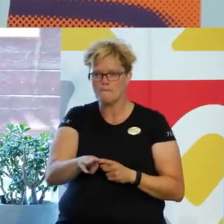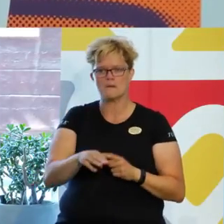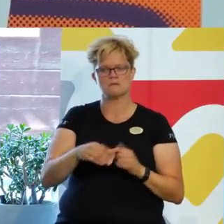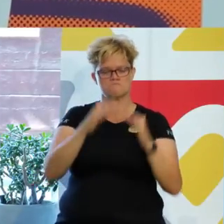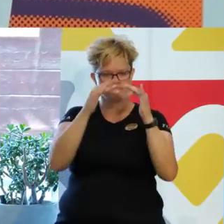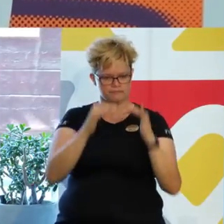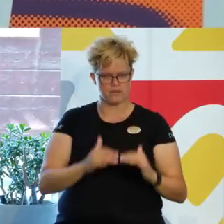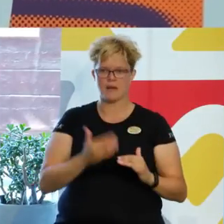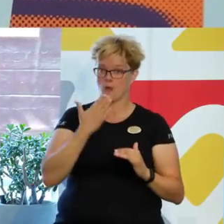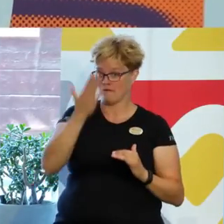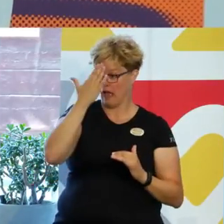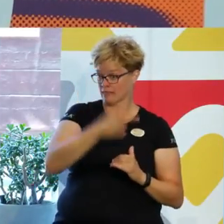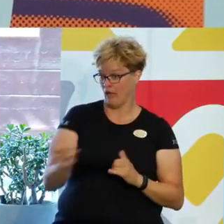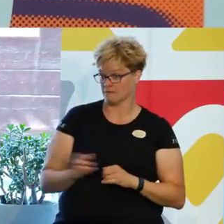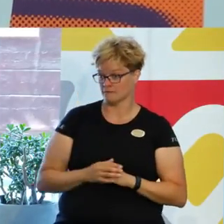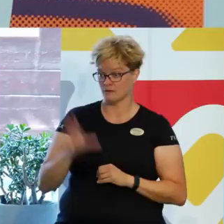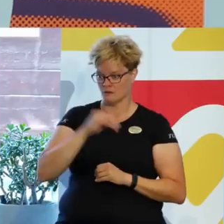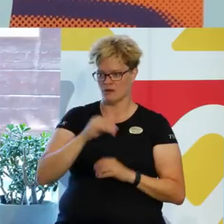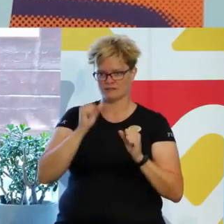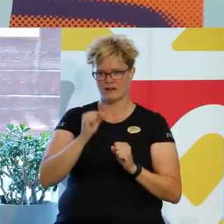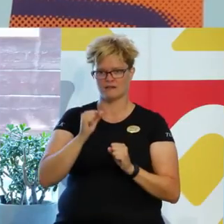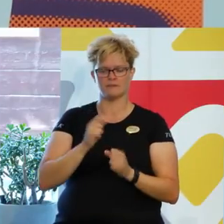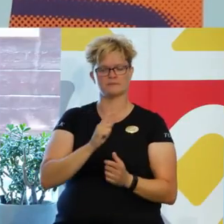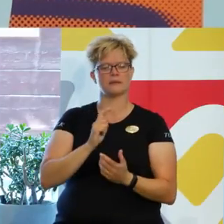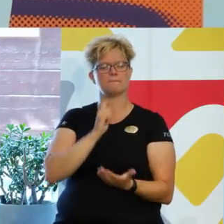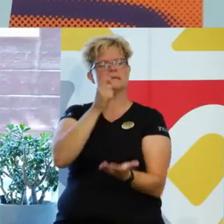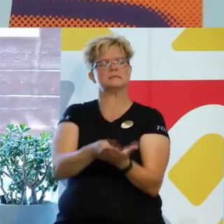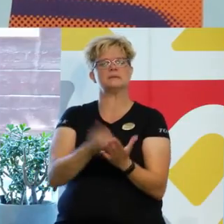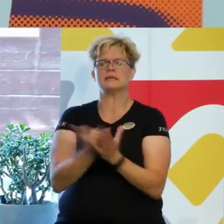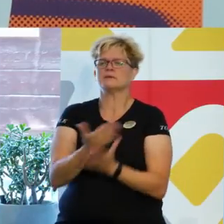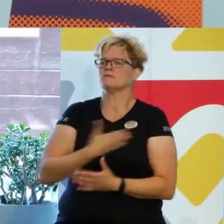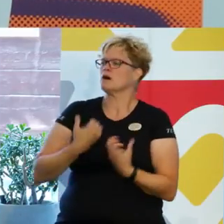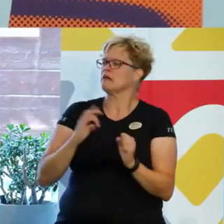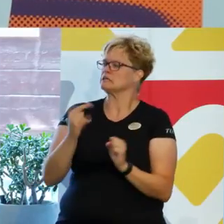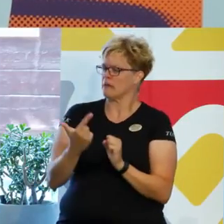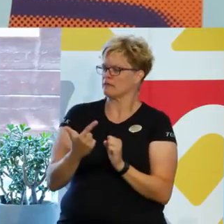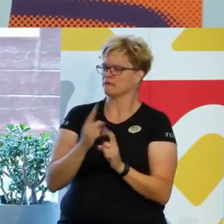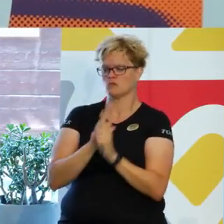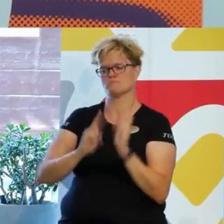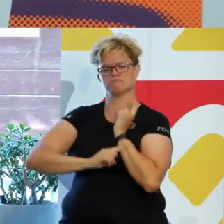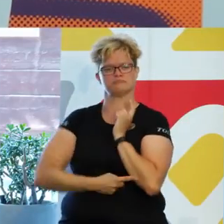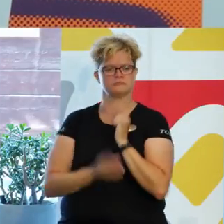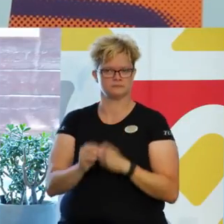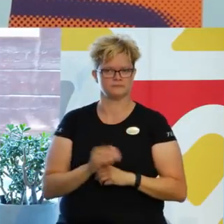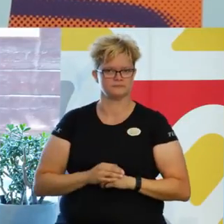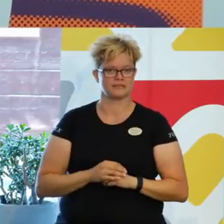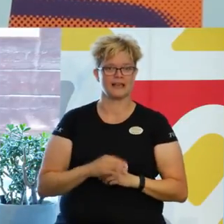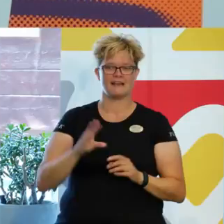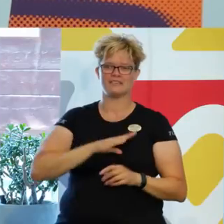Som kan vara bra att känna till när vi ska fatta professionella beslut i våra verksamheter. Det finns en